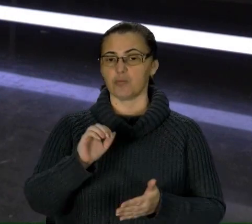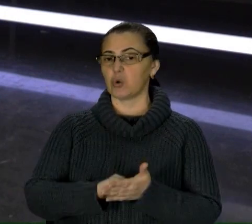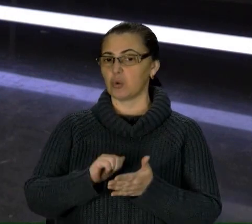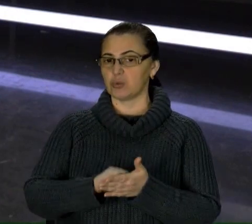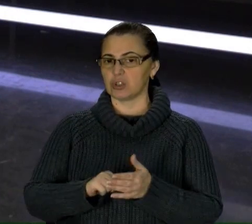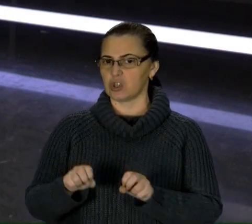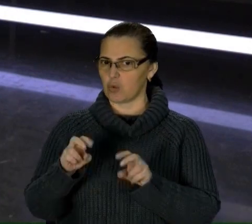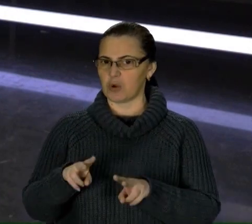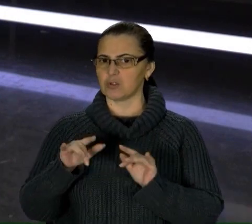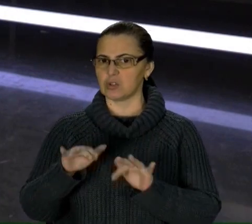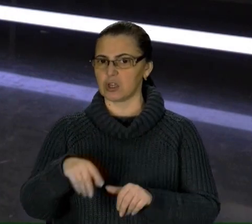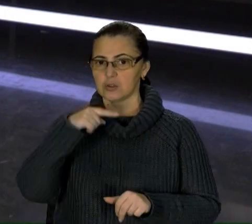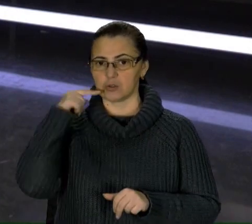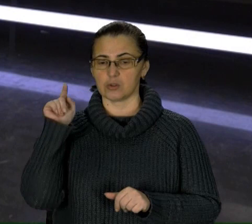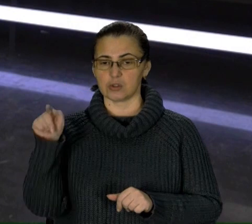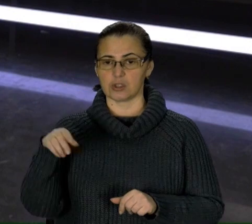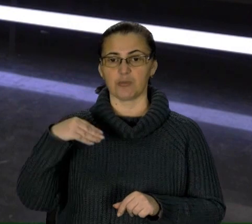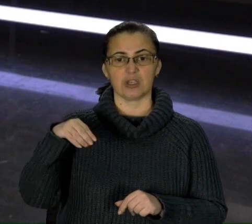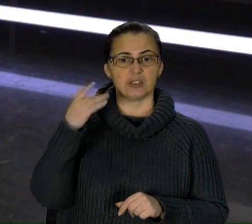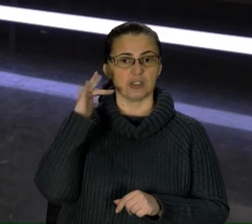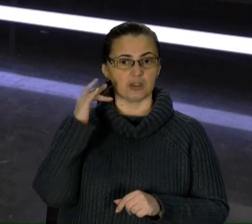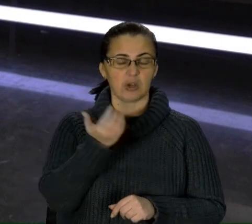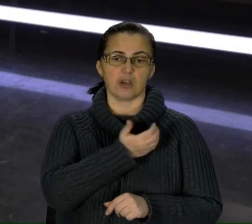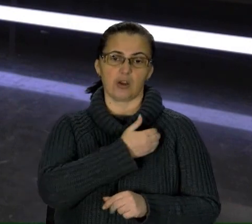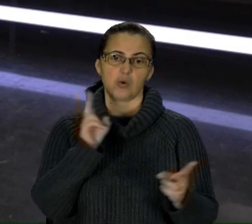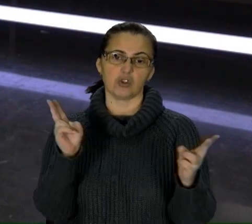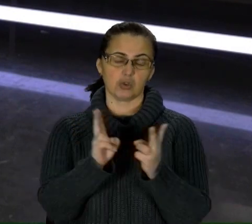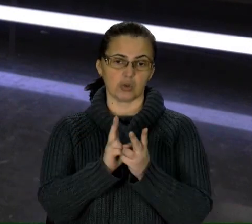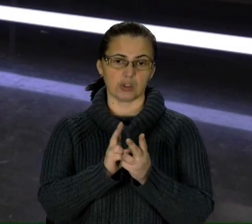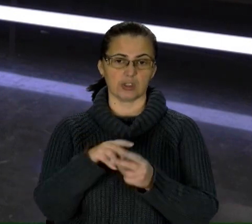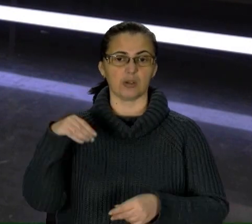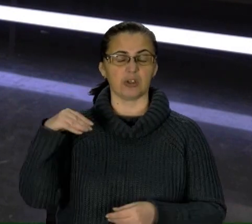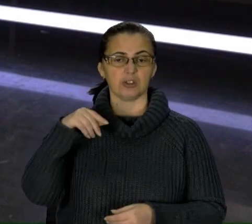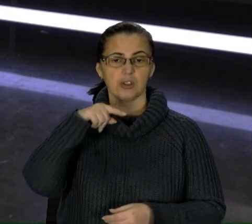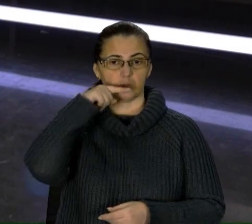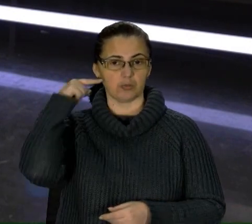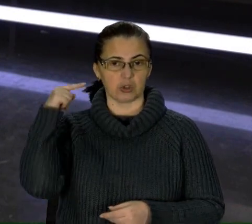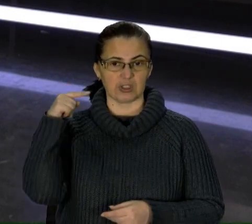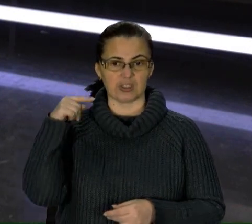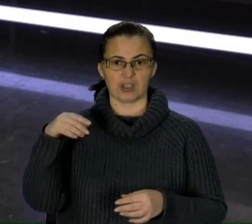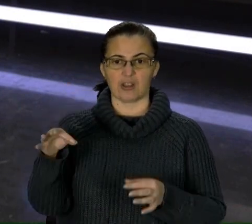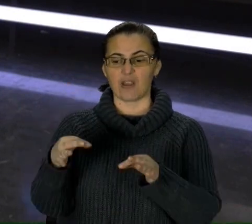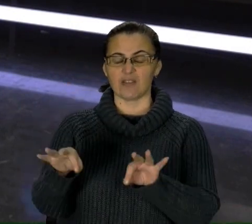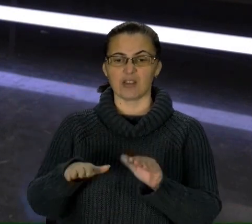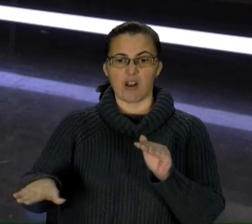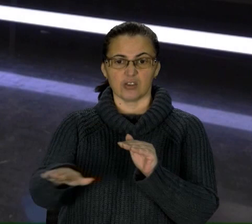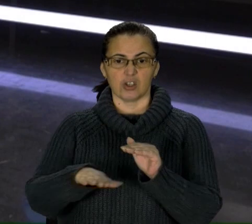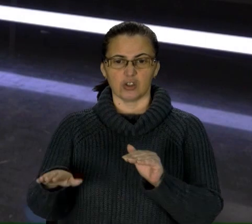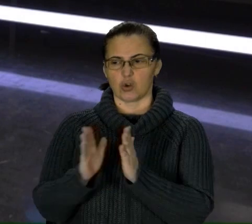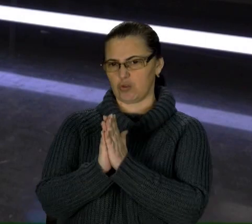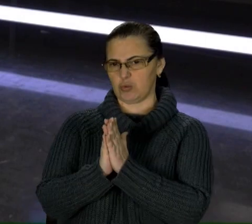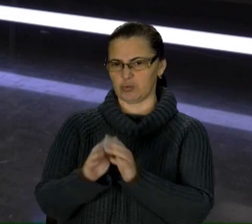діяльність Росії. Президент Джо Байден має намір зустрітися з Путіним на нейтральній території, аби закликати його